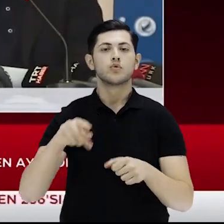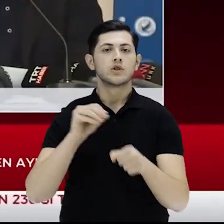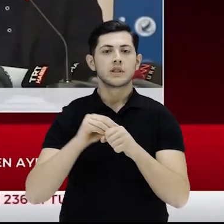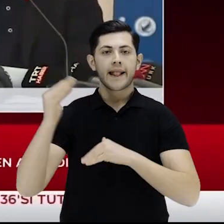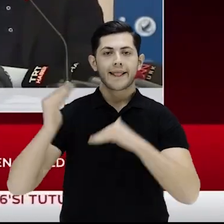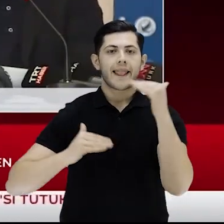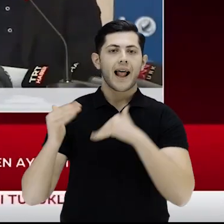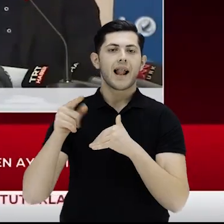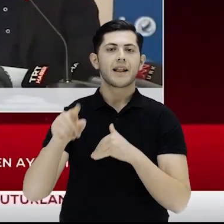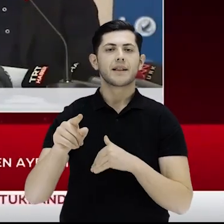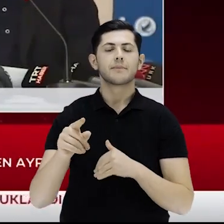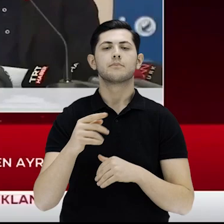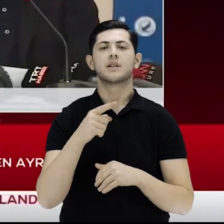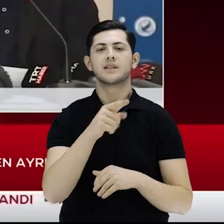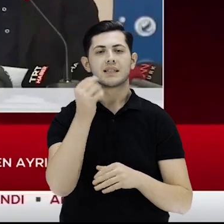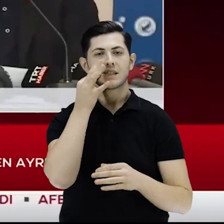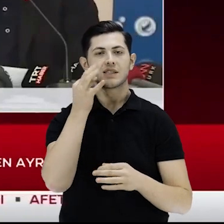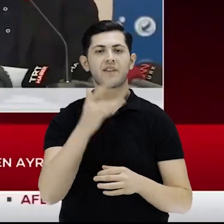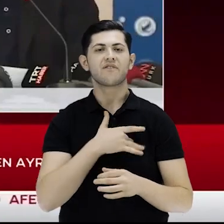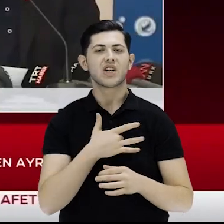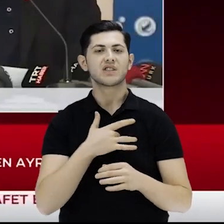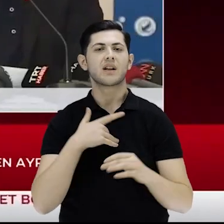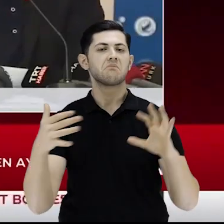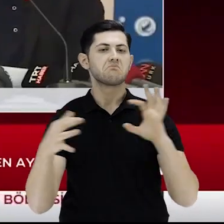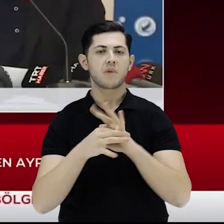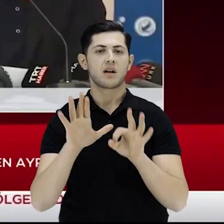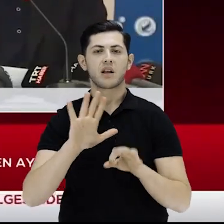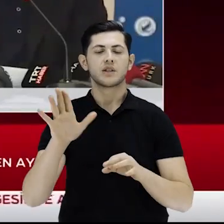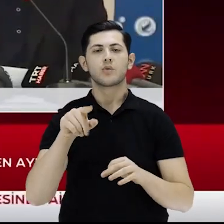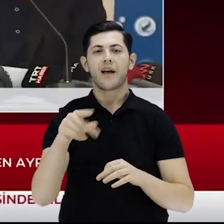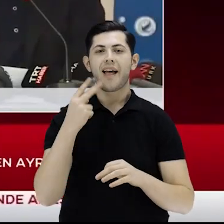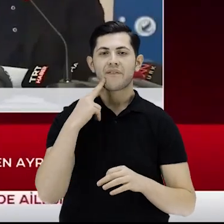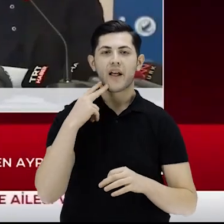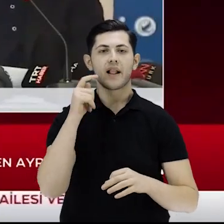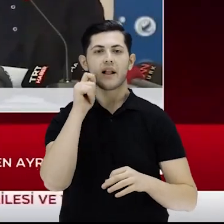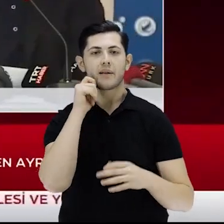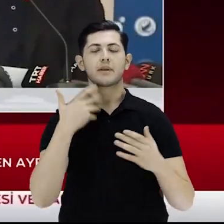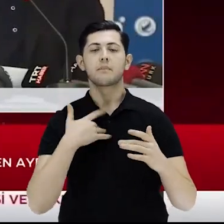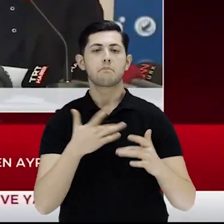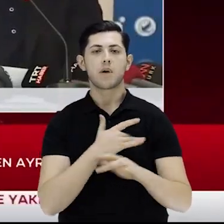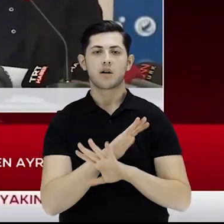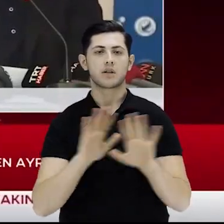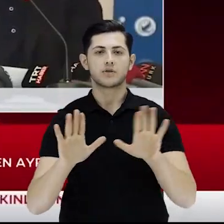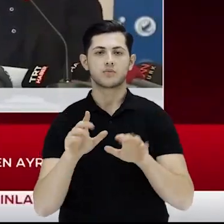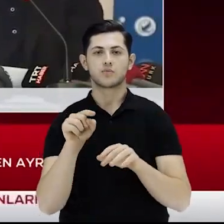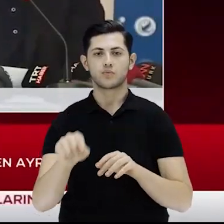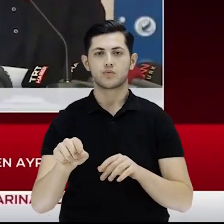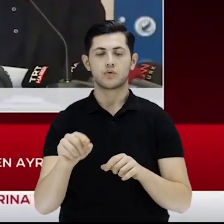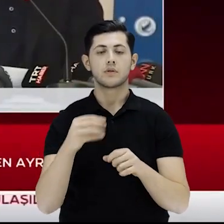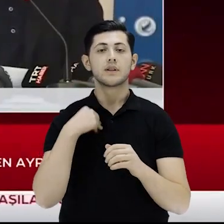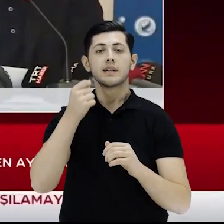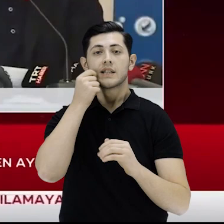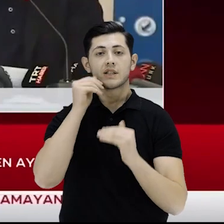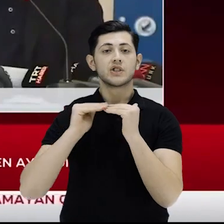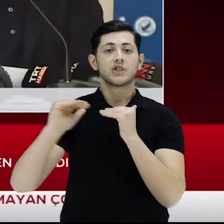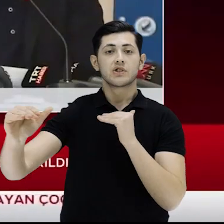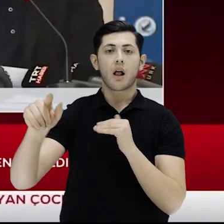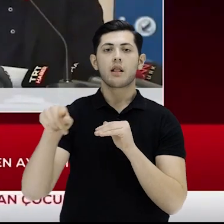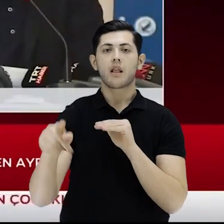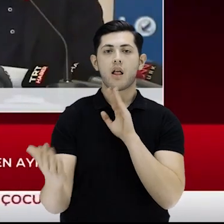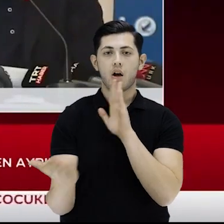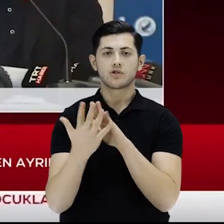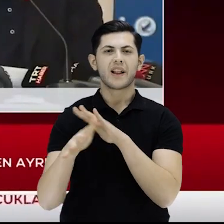bu şekilde değerlendirmek insafla da bağdaşmıyor, vicdanla da bağdaşmıyor, ahlakla da bağdaşmıyor. Ama ve buradaki